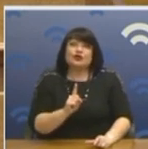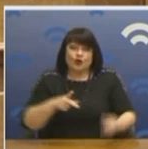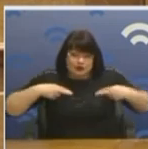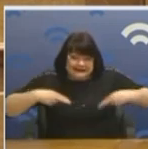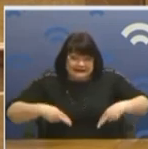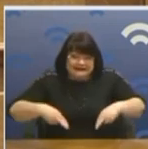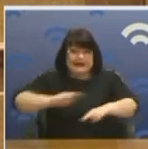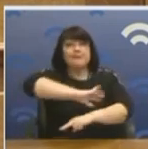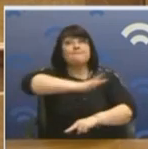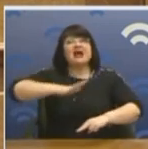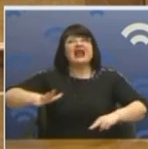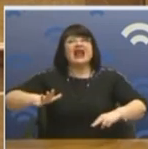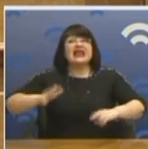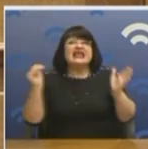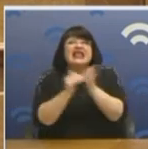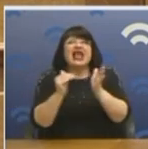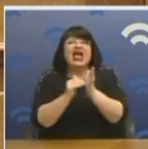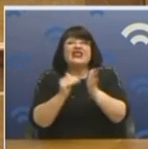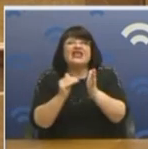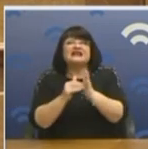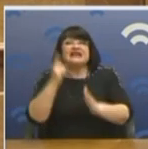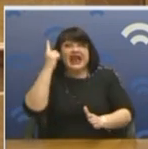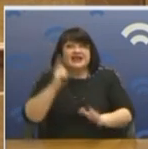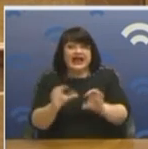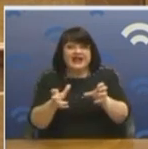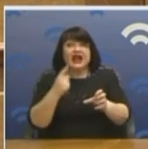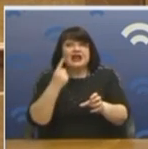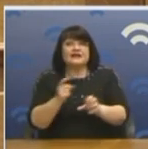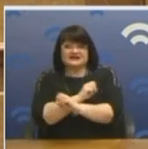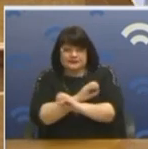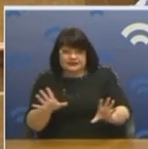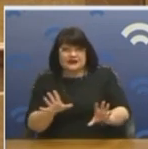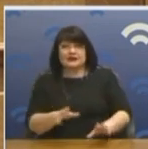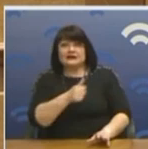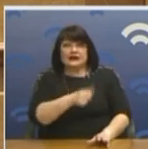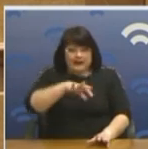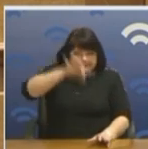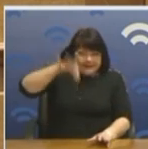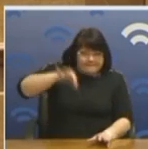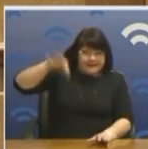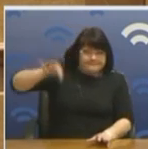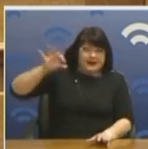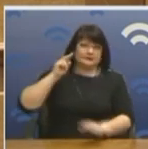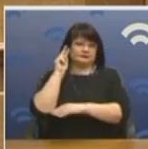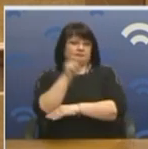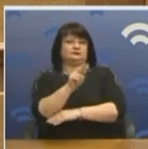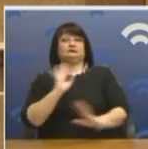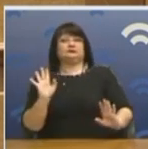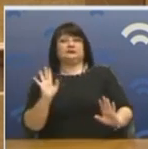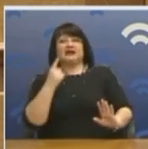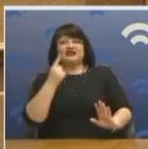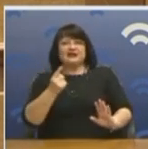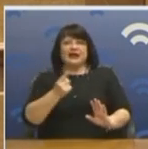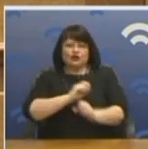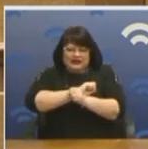παραλία ευρεπατούσαν λέει 100.000. Και τα άτομα ήταν 120. Μετρημένα από το Μακεδονία Παλάς μέχρι το Λευκό Πύργο. Αυτή είναι